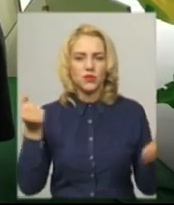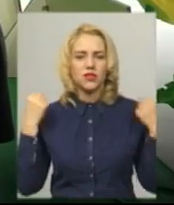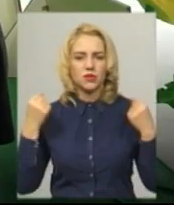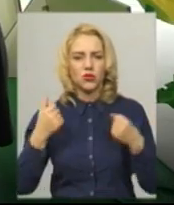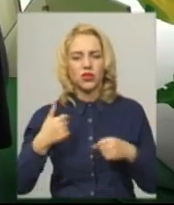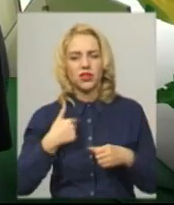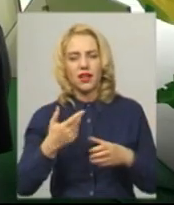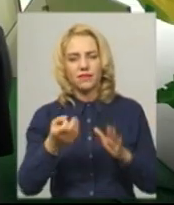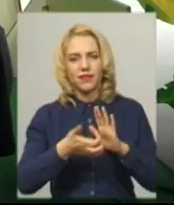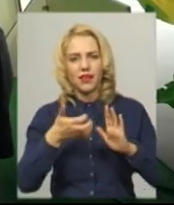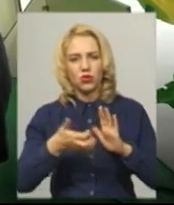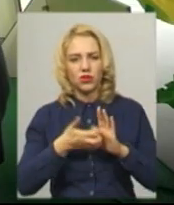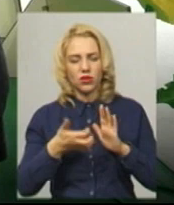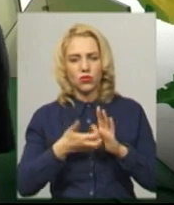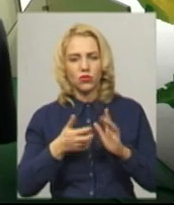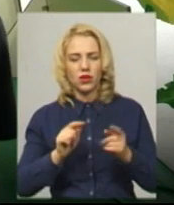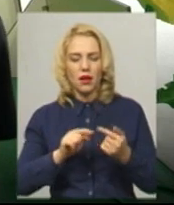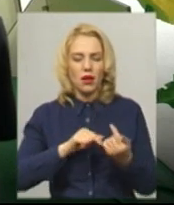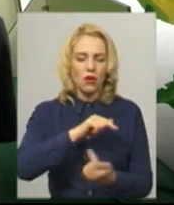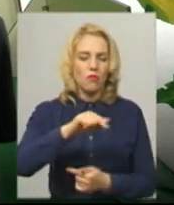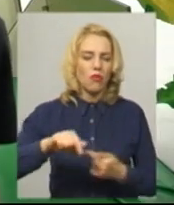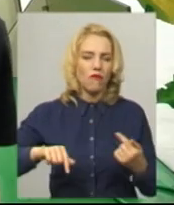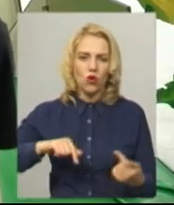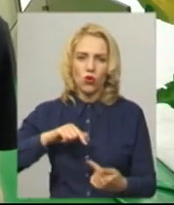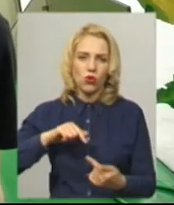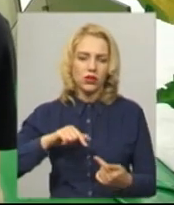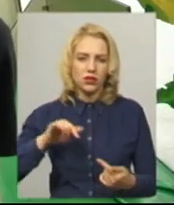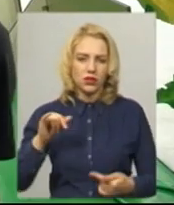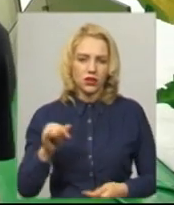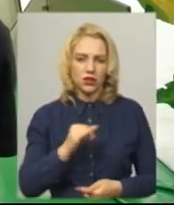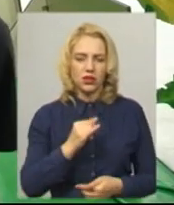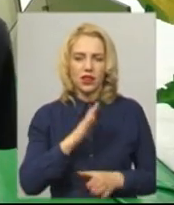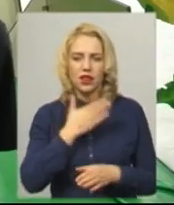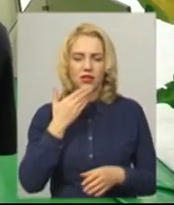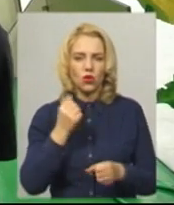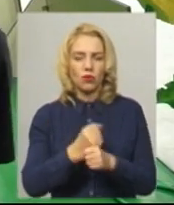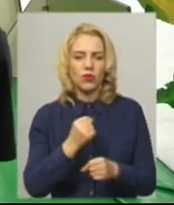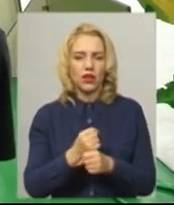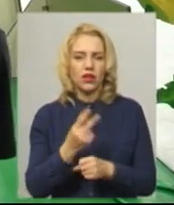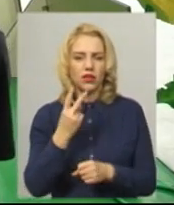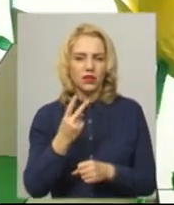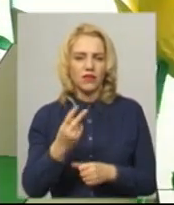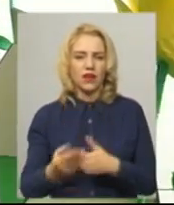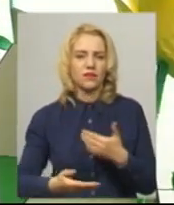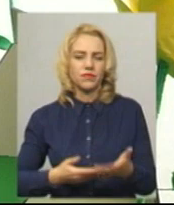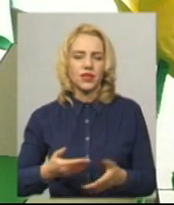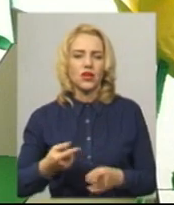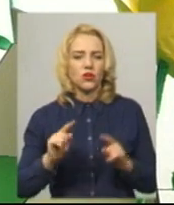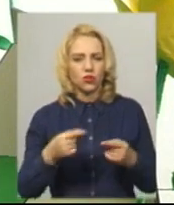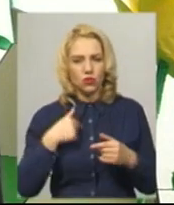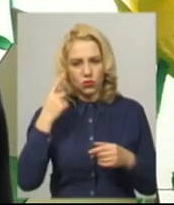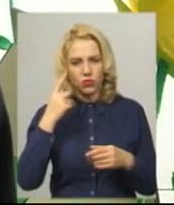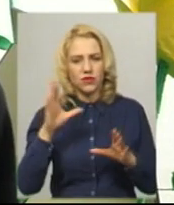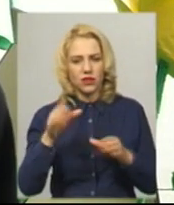не доцінула поворот в захвату і не зробила два, не в різні. Думаю, що